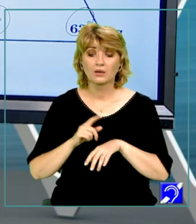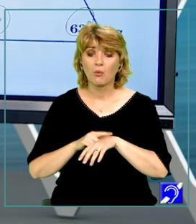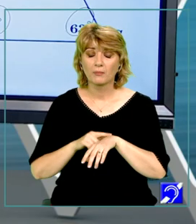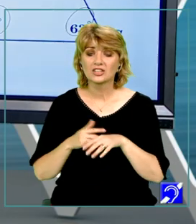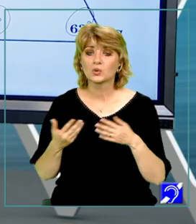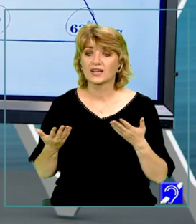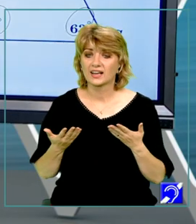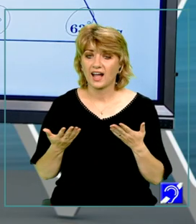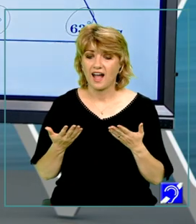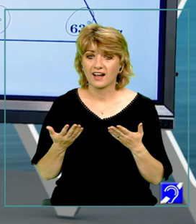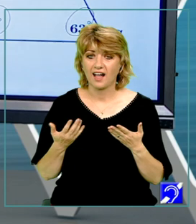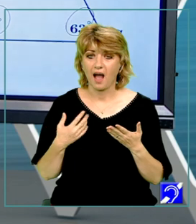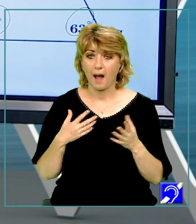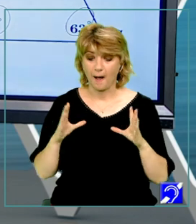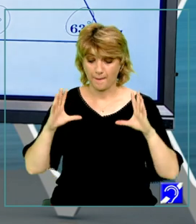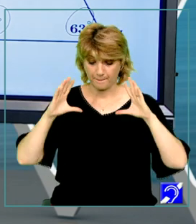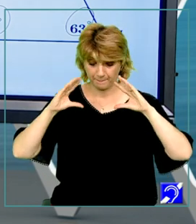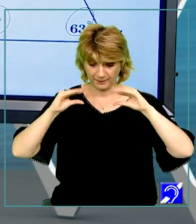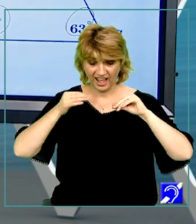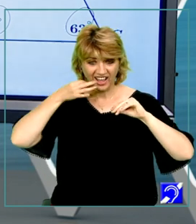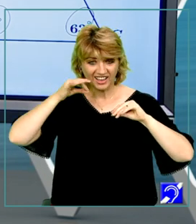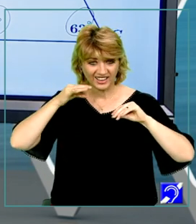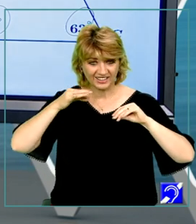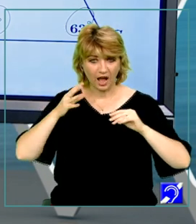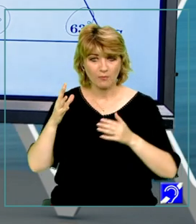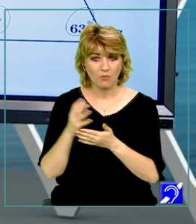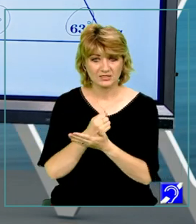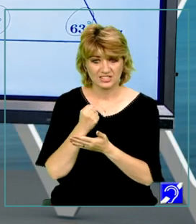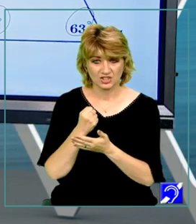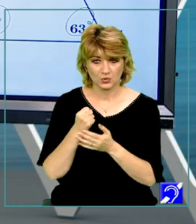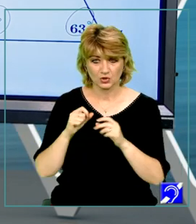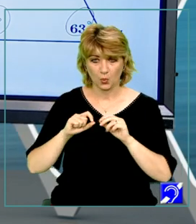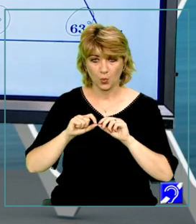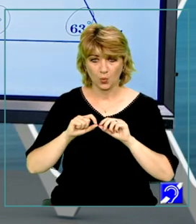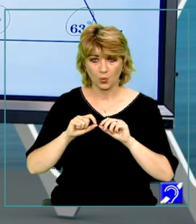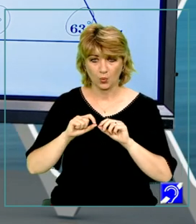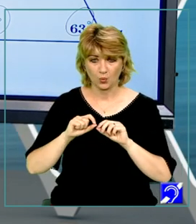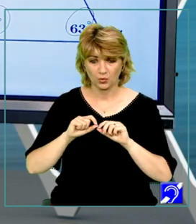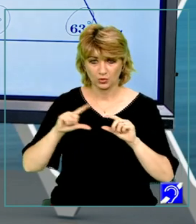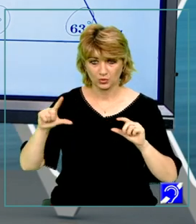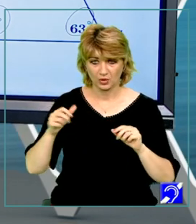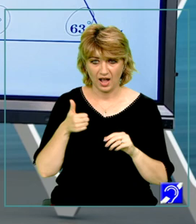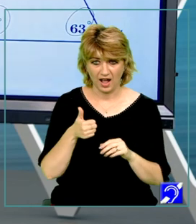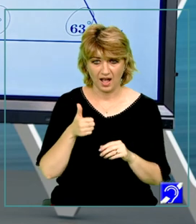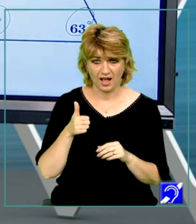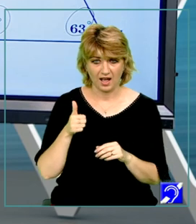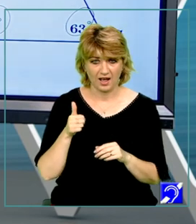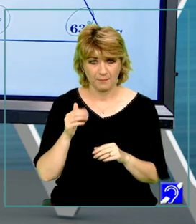am pliat hârtia și am obținut unghiul A, D, E